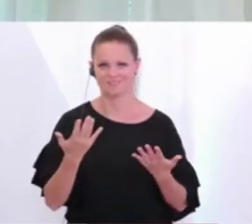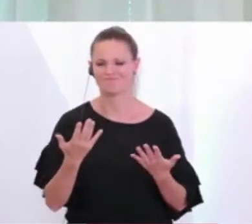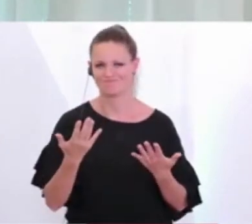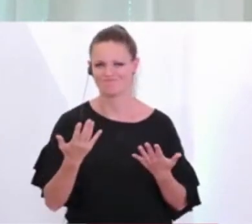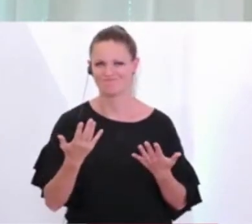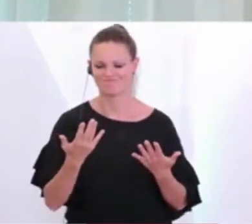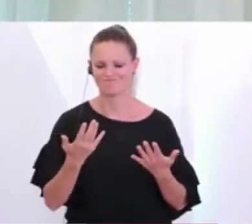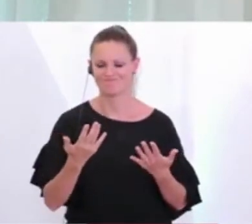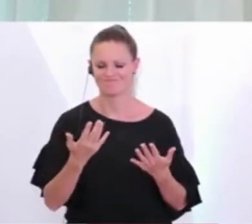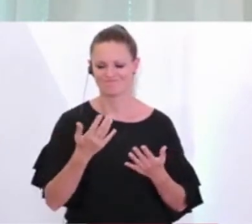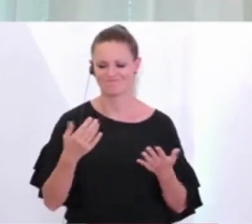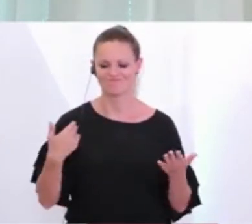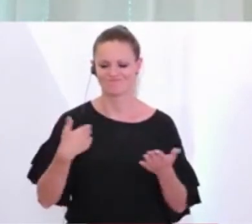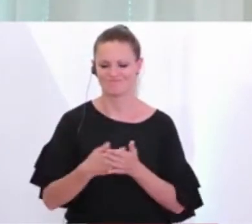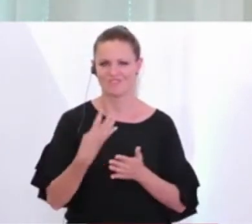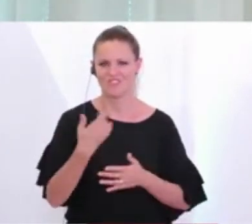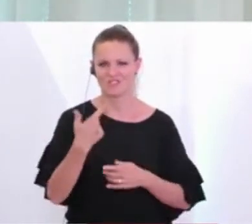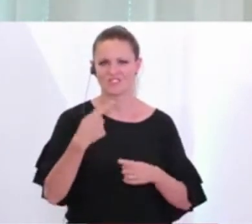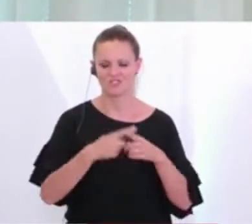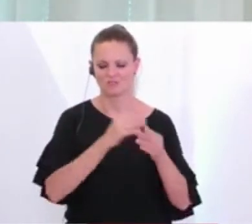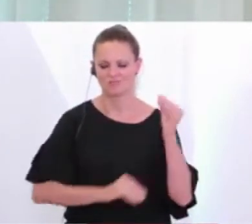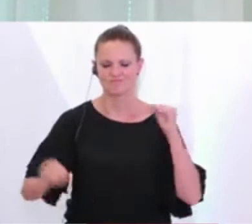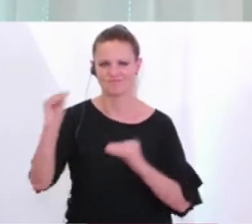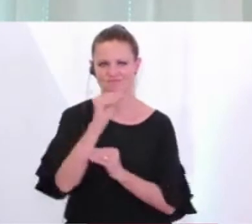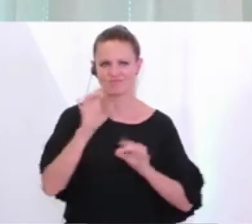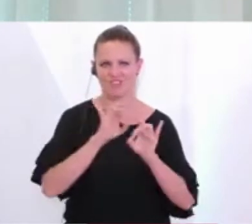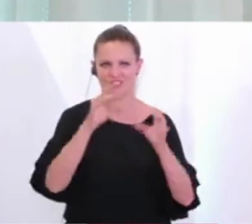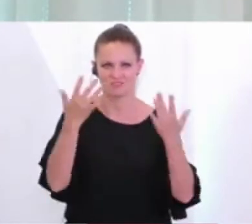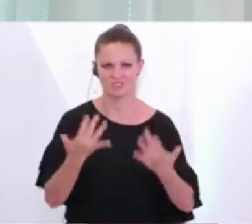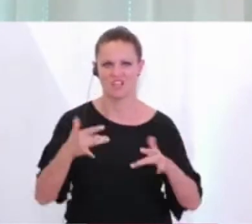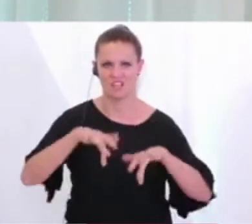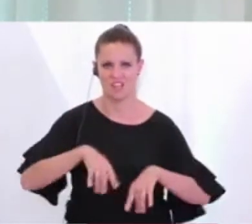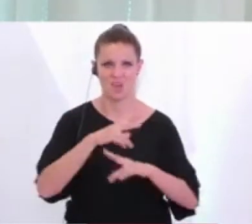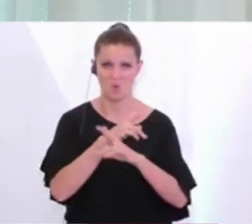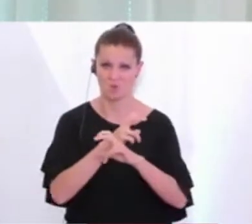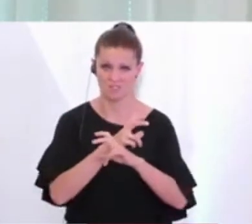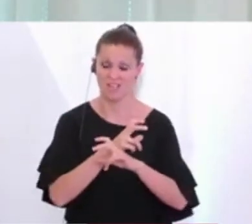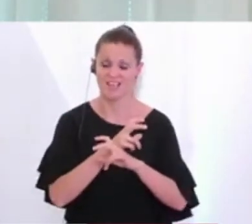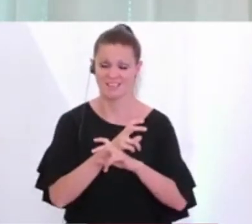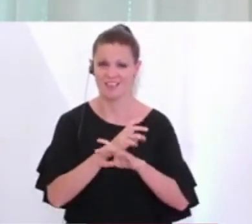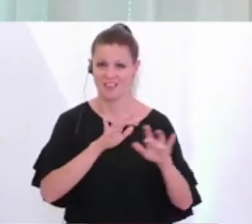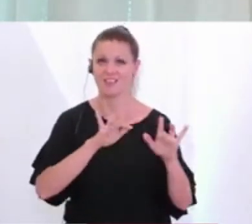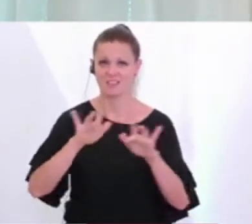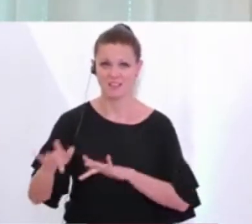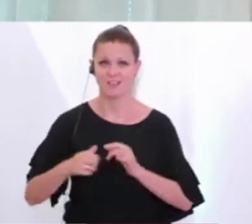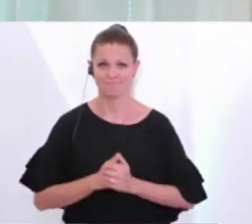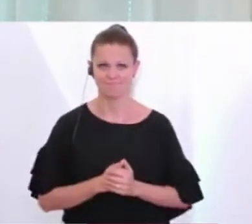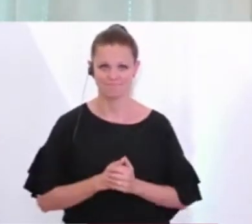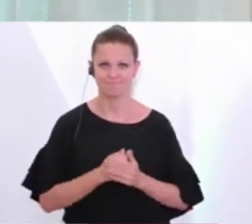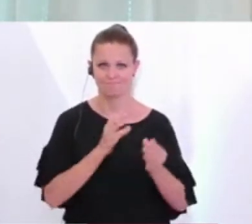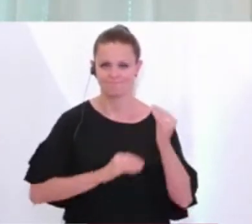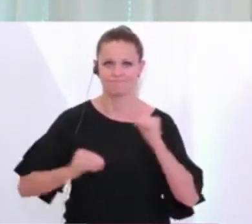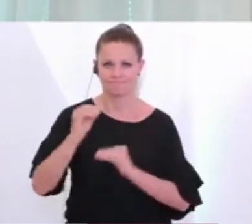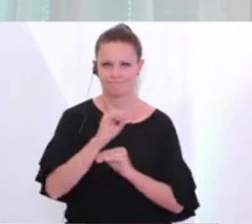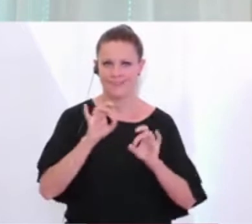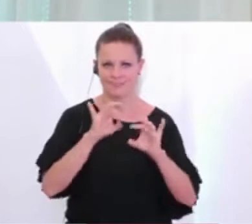deutliche Zuwächse in den letzten 24 Stunden bei den Infektionszahlen in Österreich hatten und haben. Diese Zuwächse